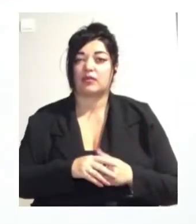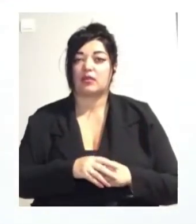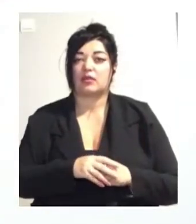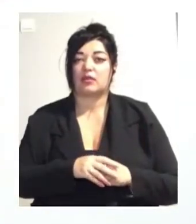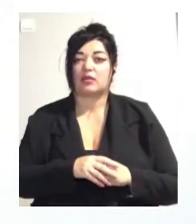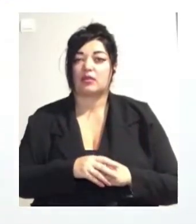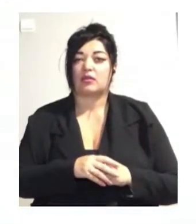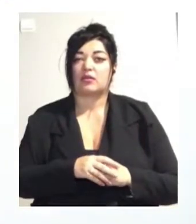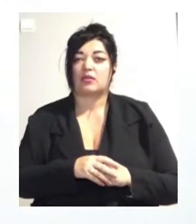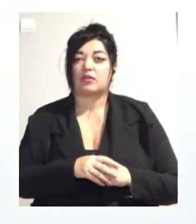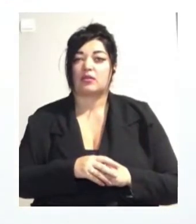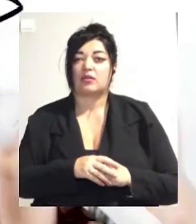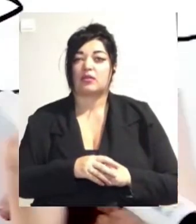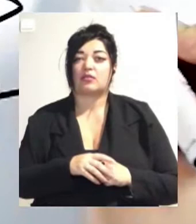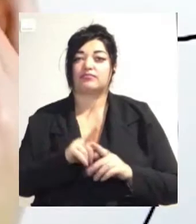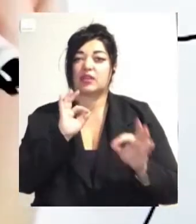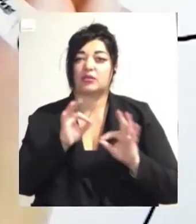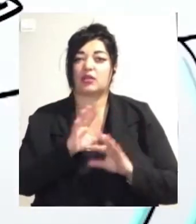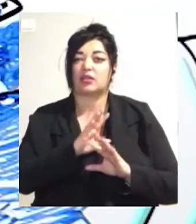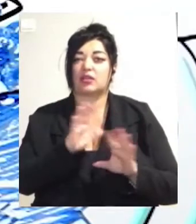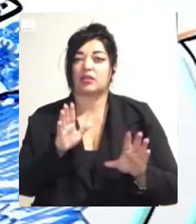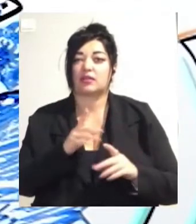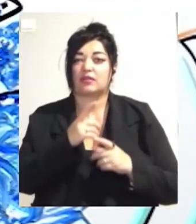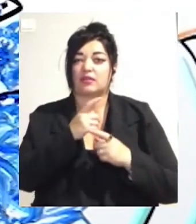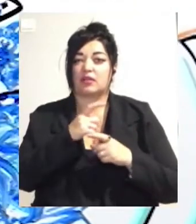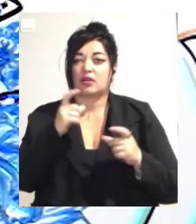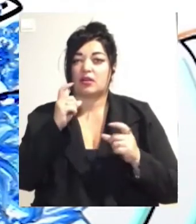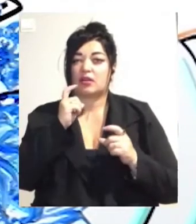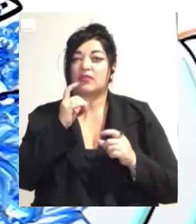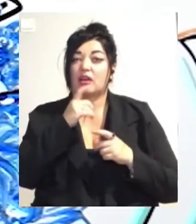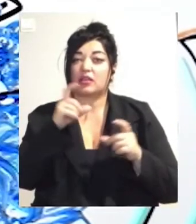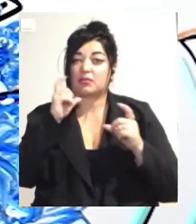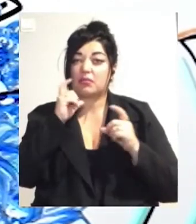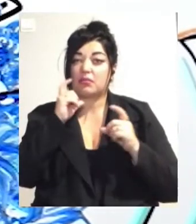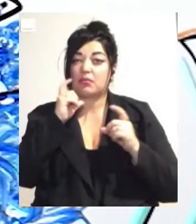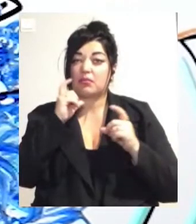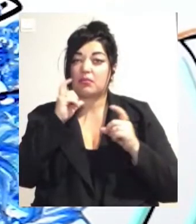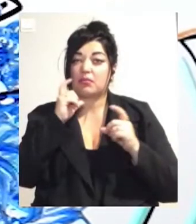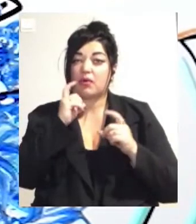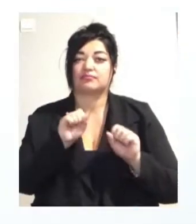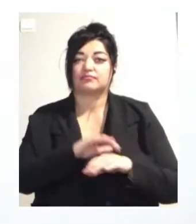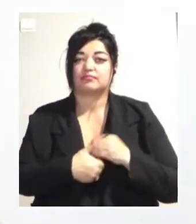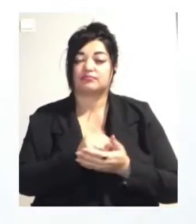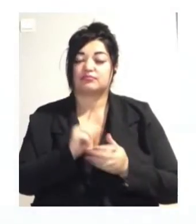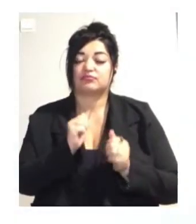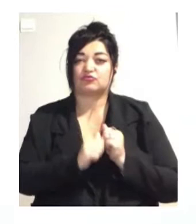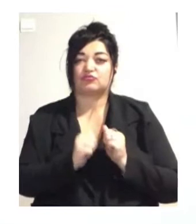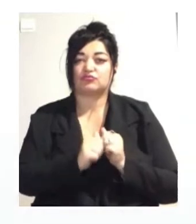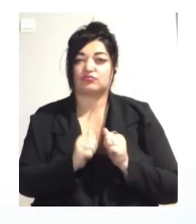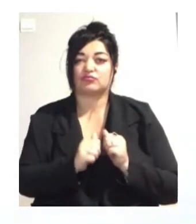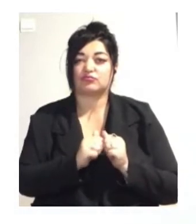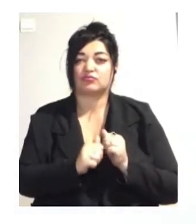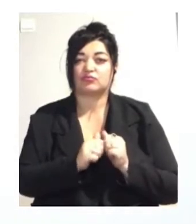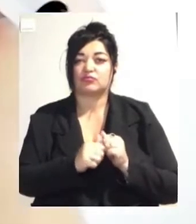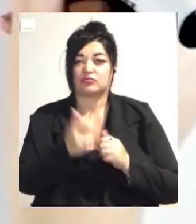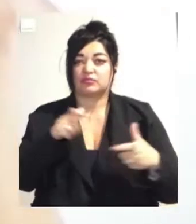рекомендують надягати маски. Також, щоб уберегтися від хвороби, слід частіше мити руки. У МОЗ попереджають, що не слід вживати сире